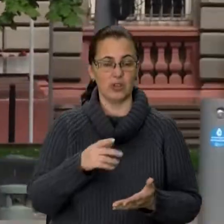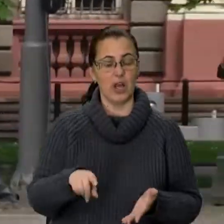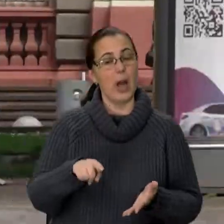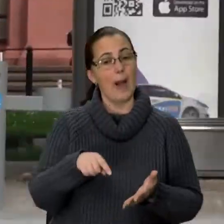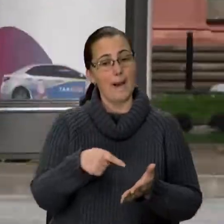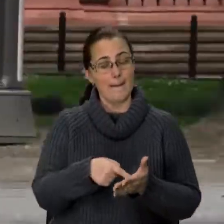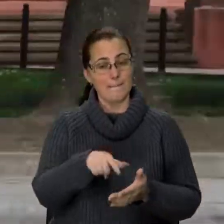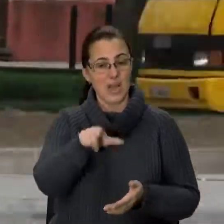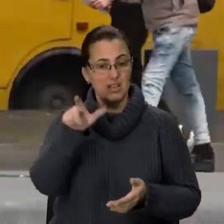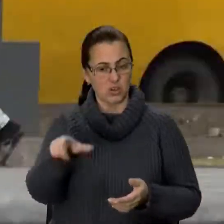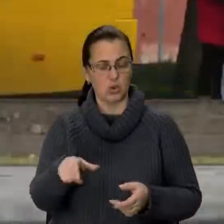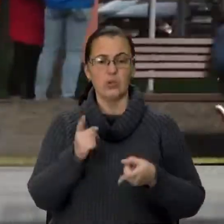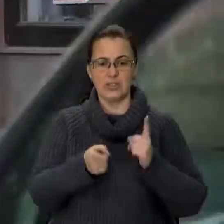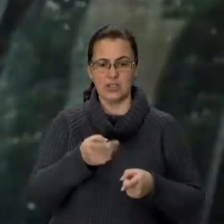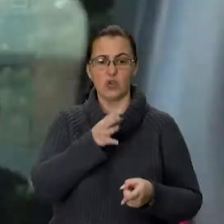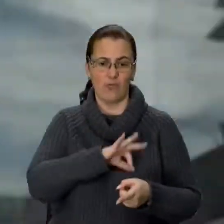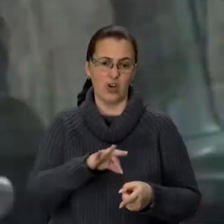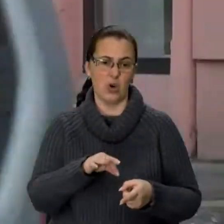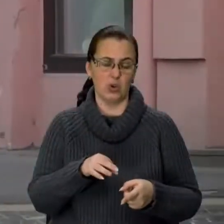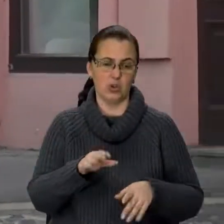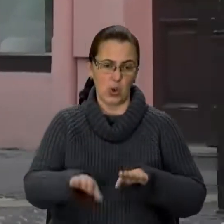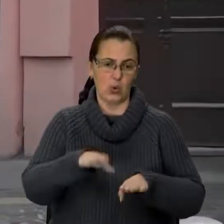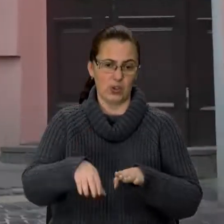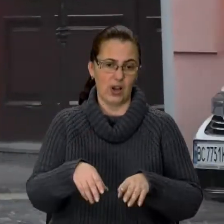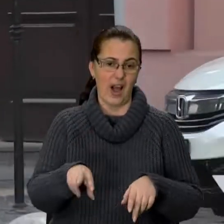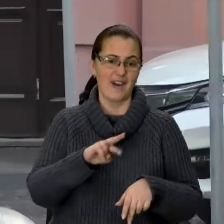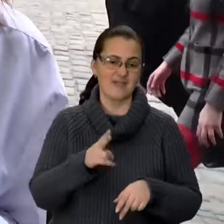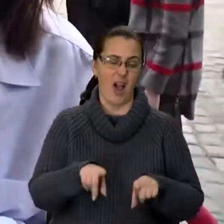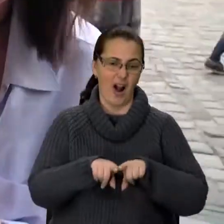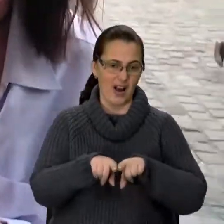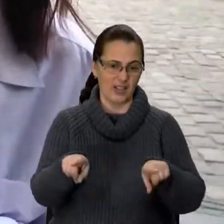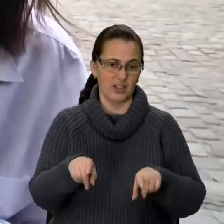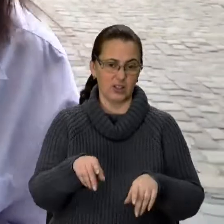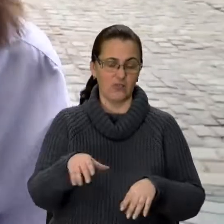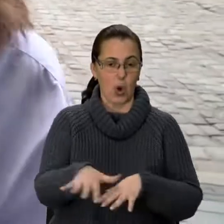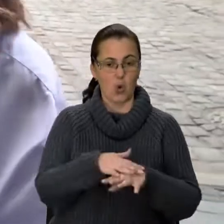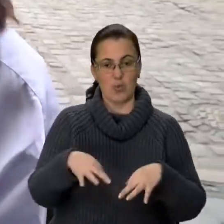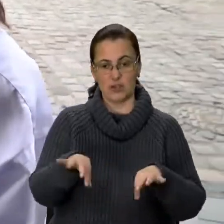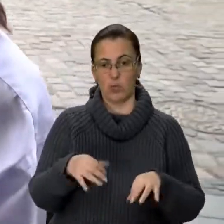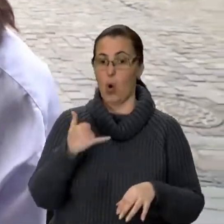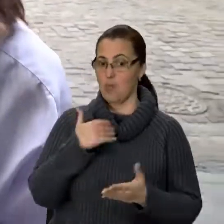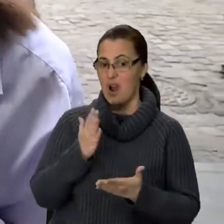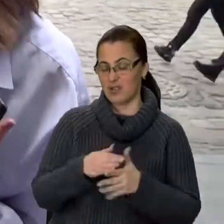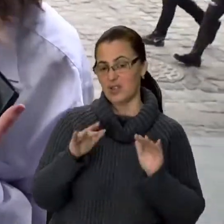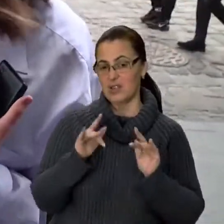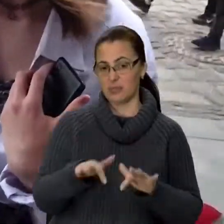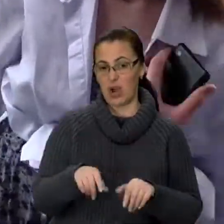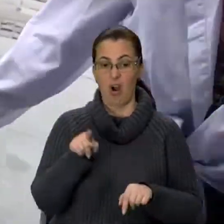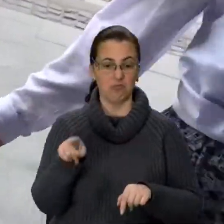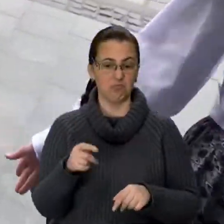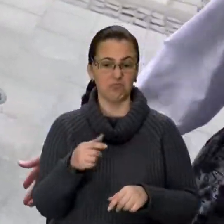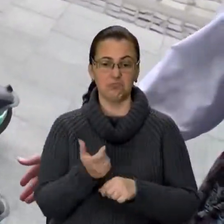меншості, та справді використовують їх як альтернативу громадському транспорту. У мене є справи, і він дуже